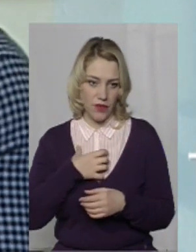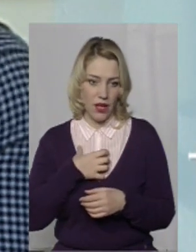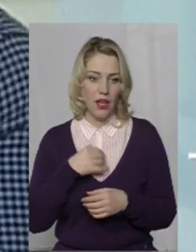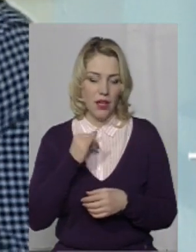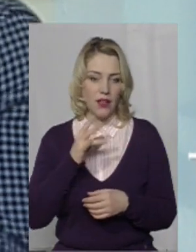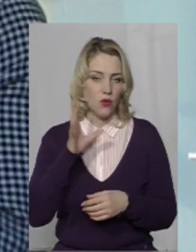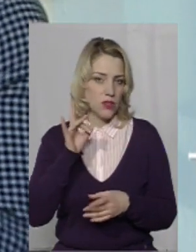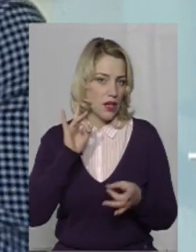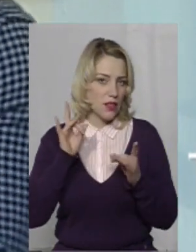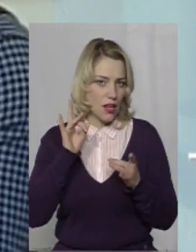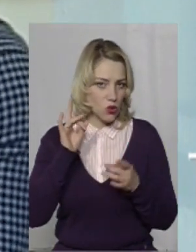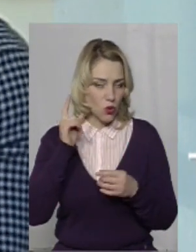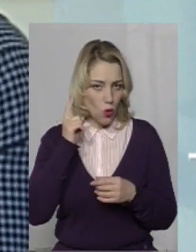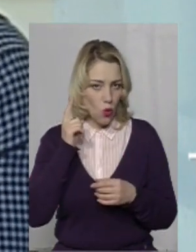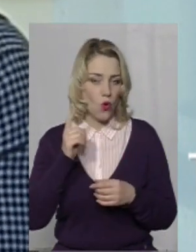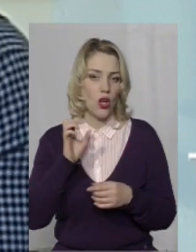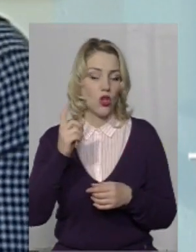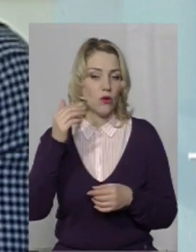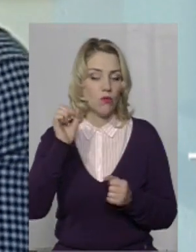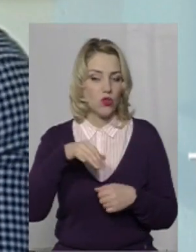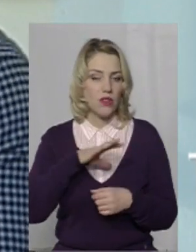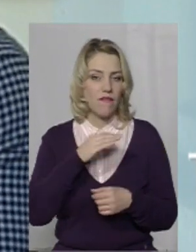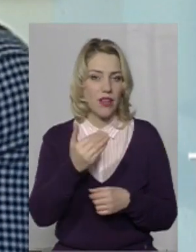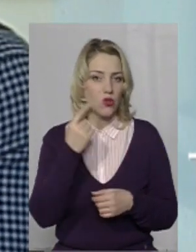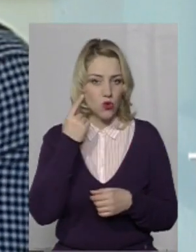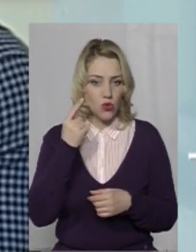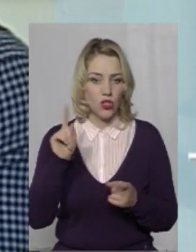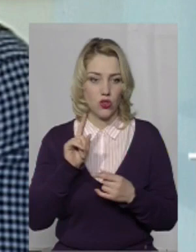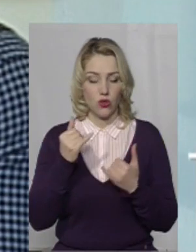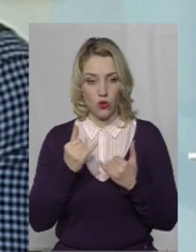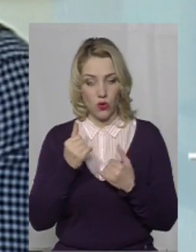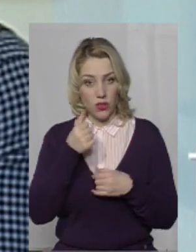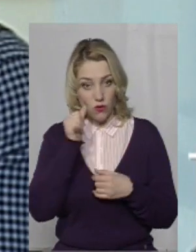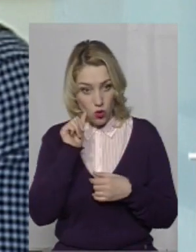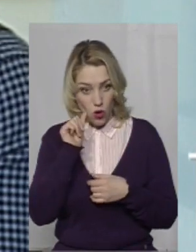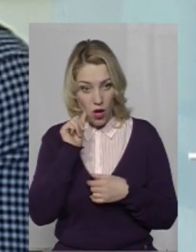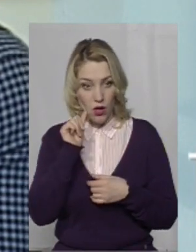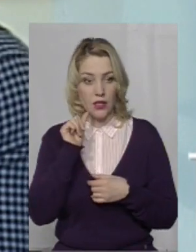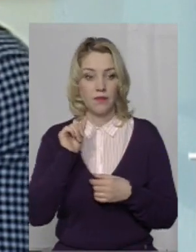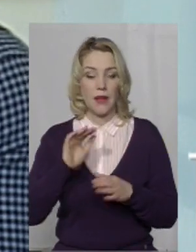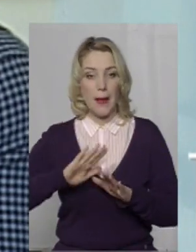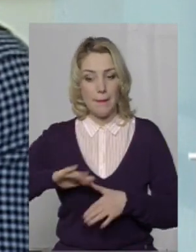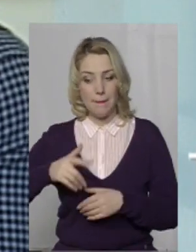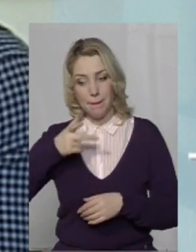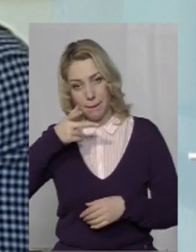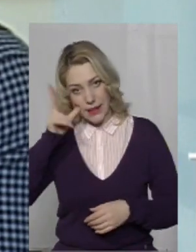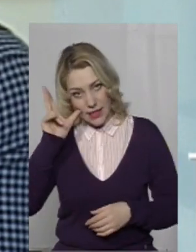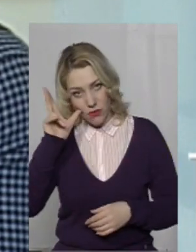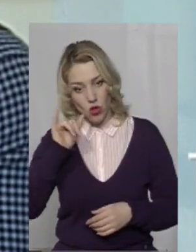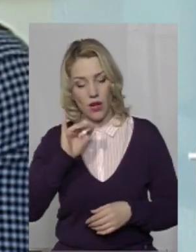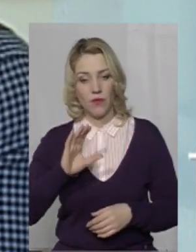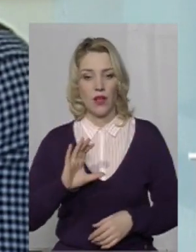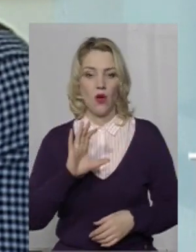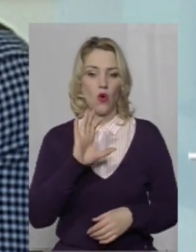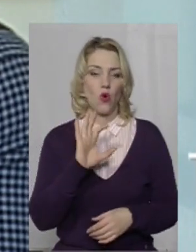на слуху. Думаю, ви вже чули про це, що сьогодні, вчора і після вчора в